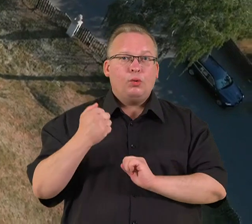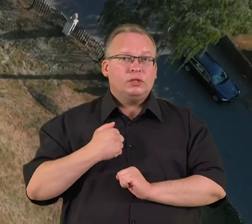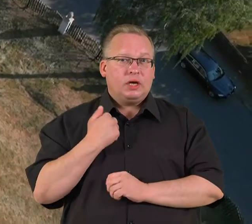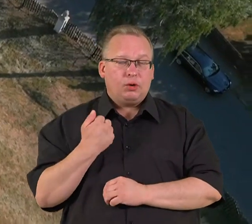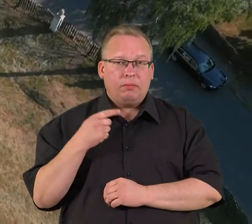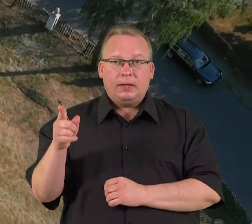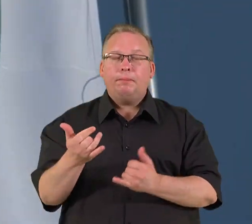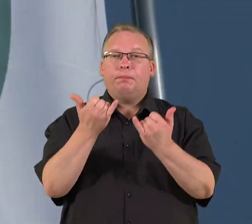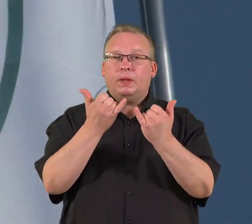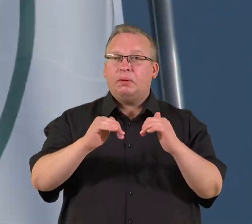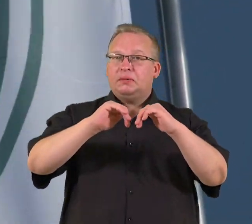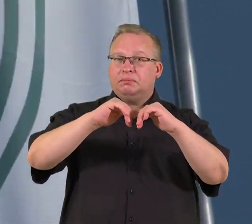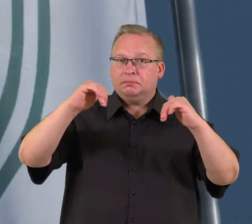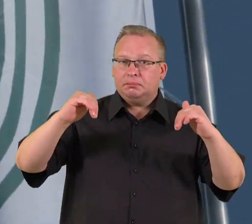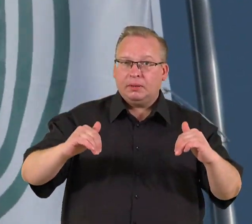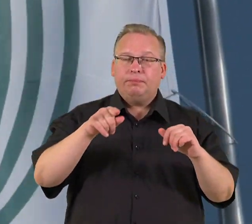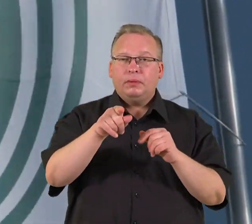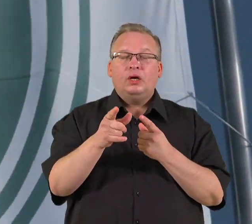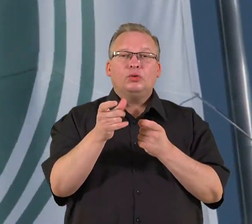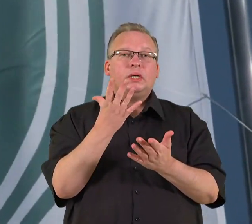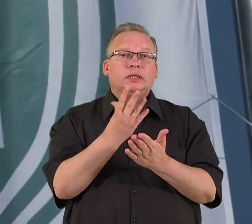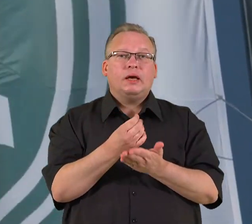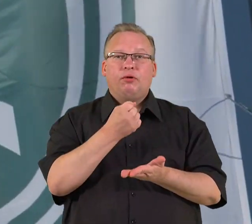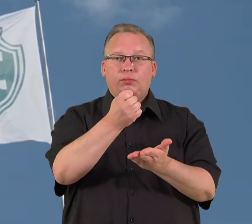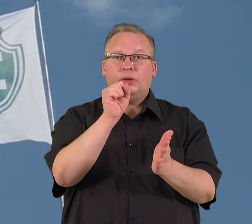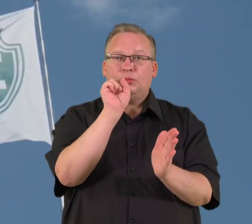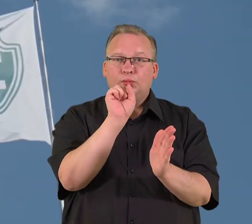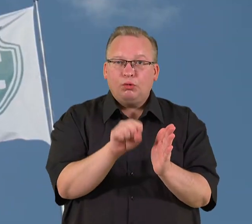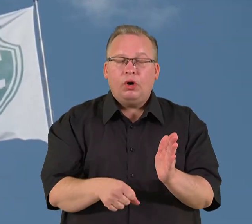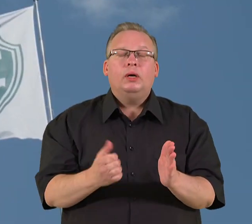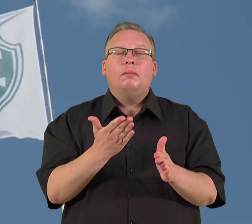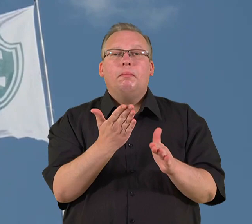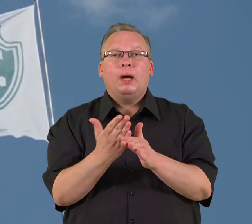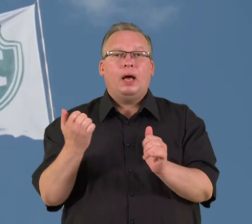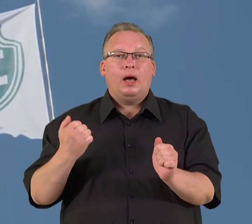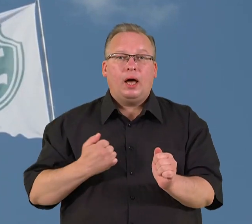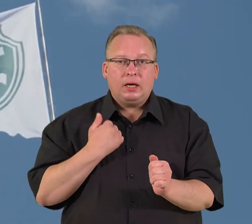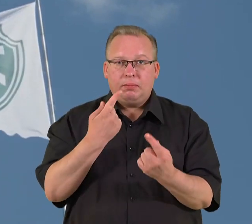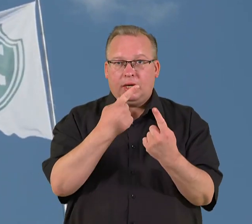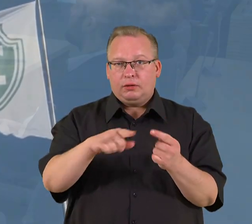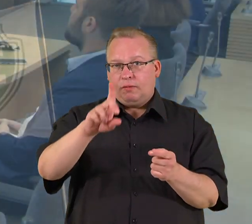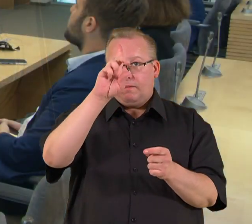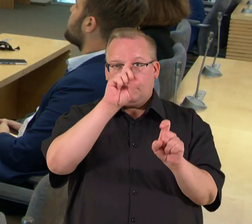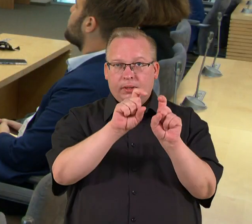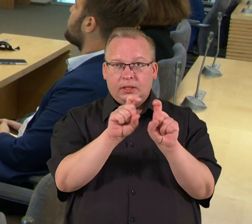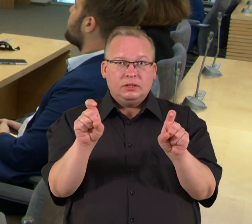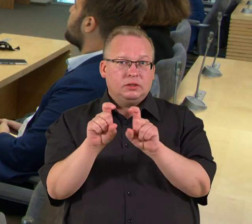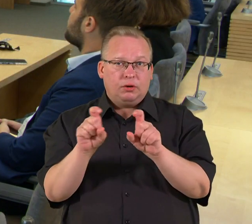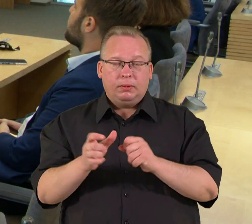Dabar tos konkurencijos nebus, ir šauliai už savo biudžetą galės talkinti ir kariuomenį, ir visom kitom valstybės institucijom.